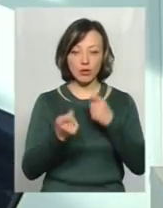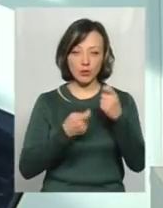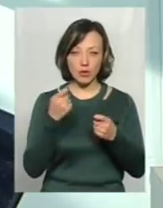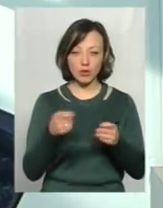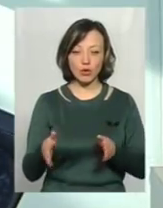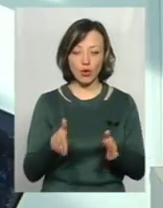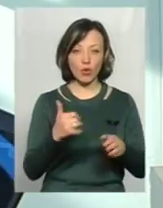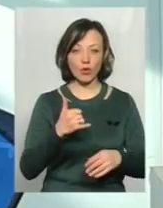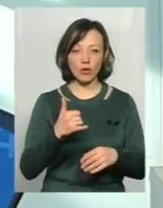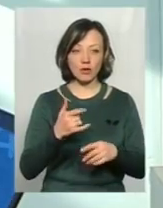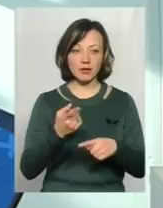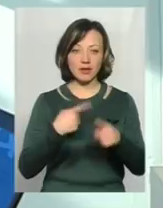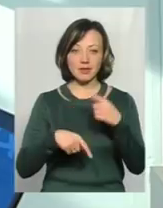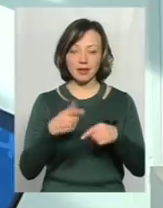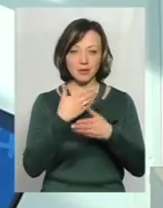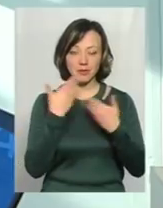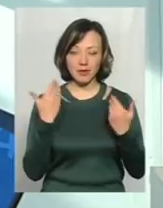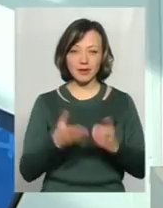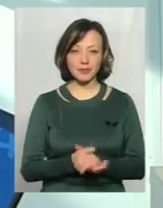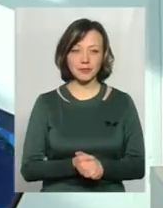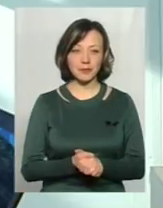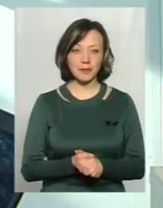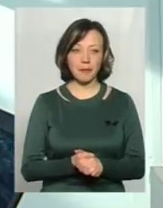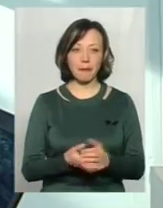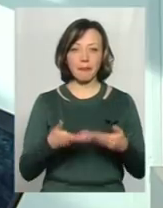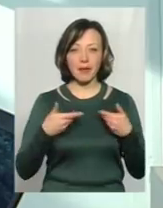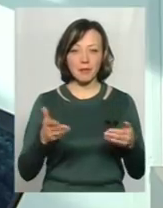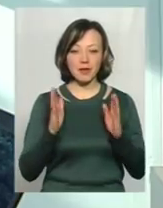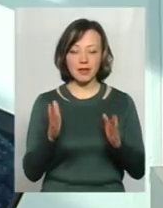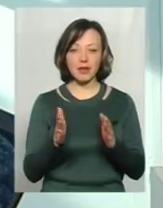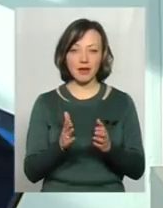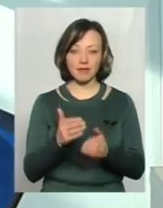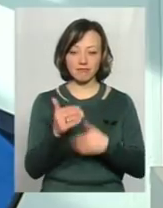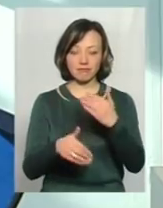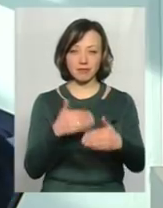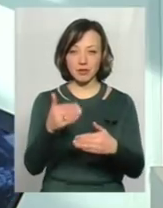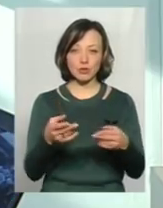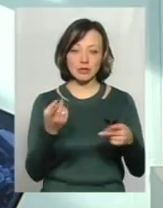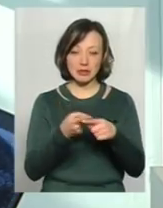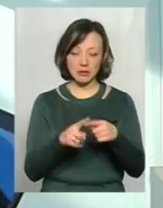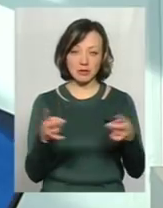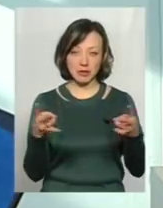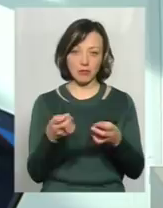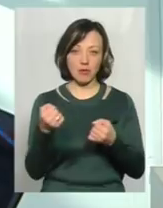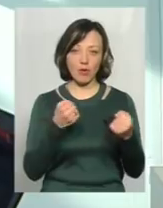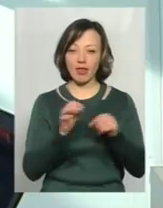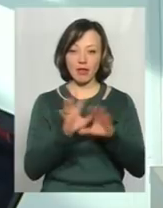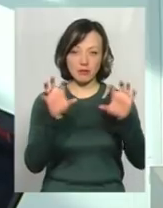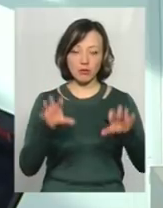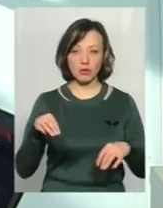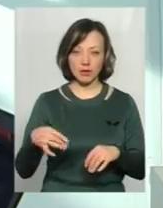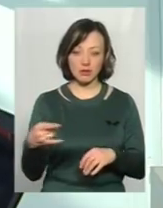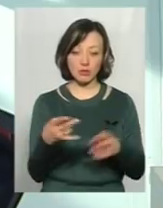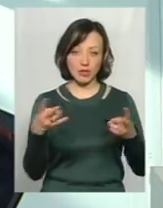дороги назад вороття немає. Ми йдемо тільки вперед, і що з сем'явищем потрібно боротися, і люди вже розуміють, що потрібно